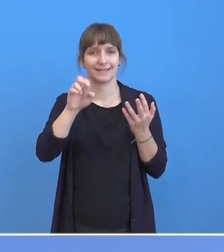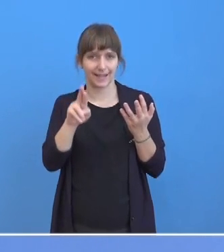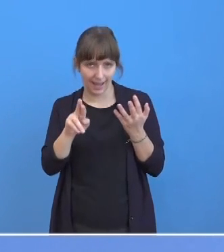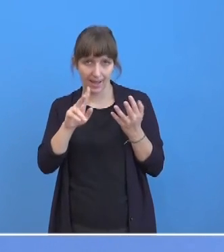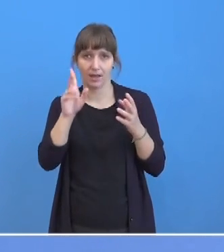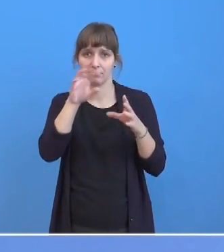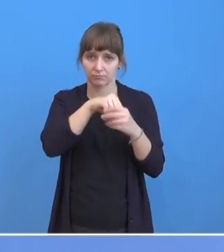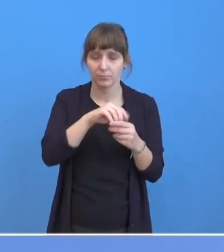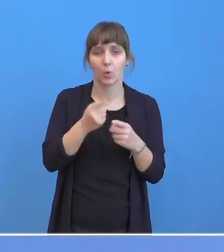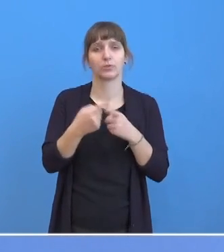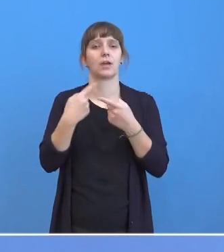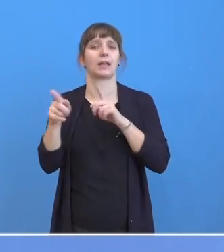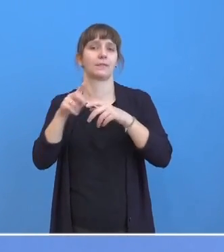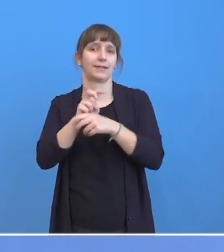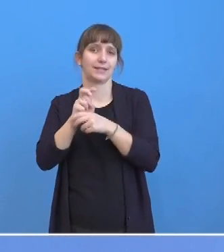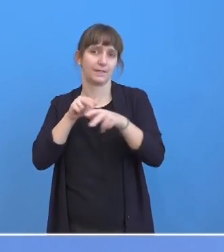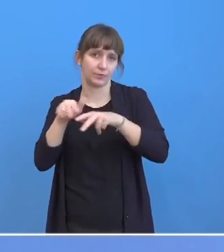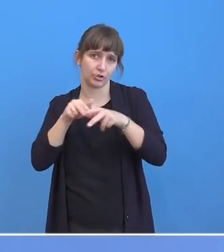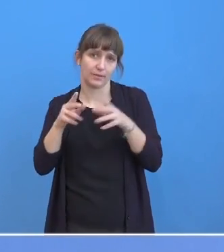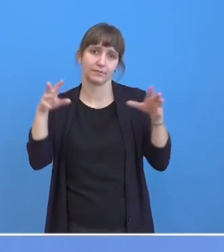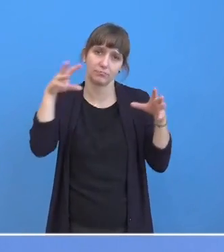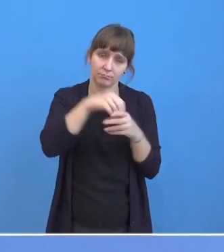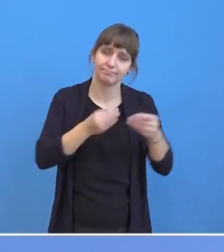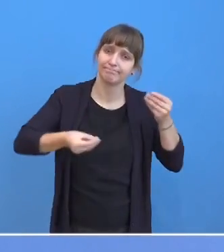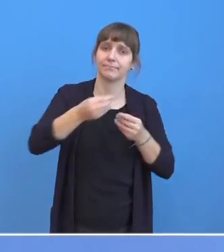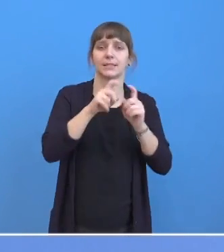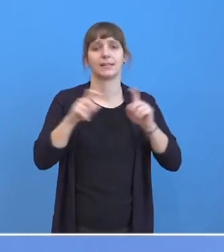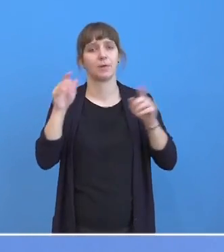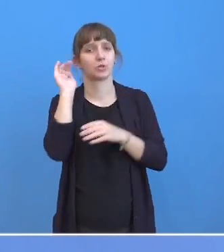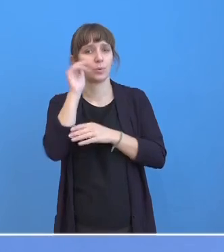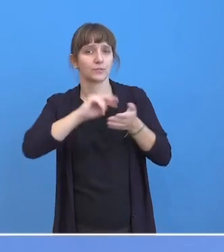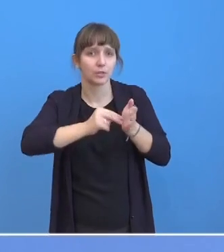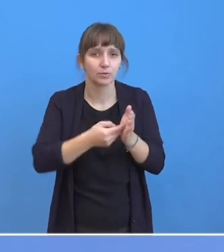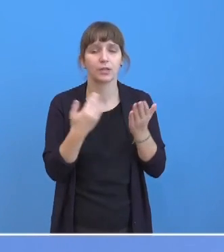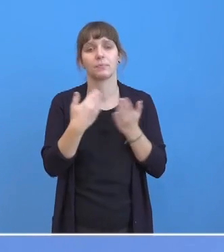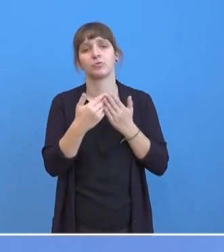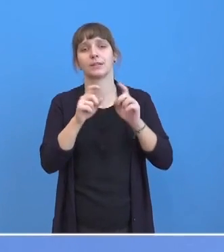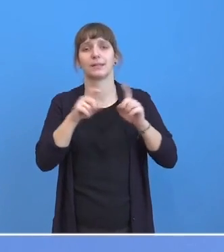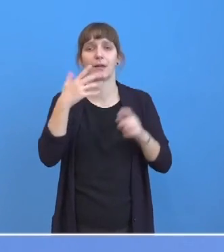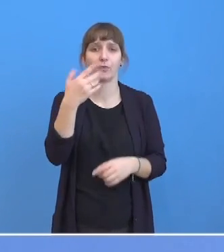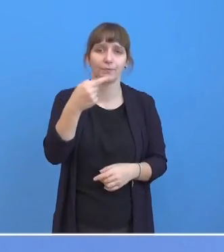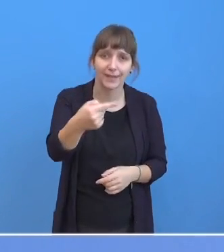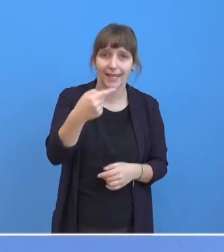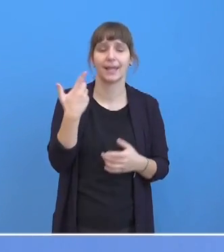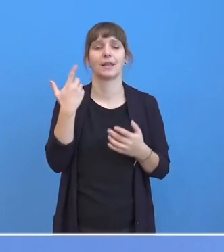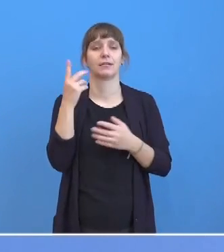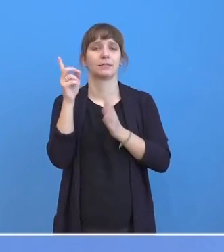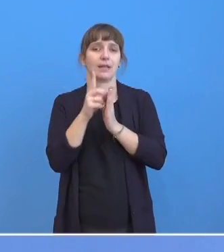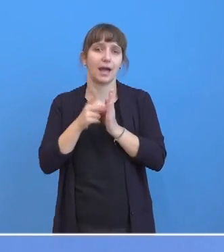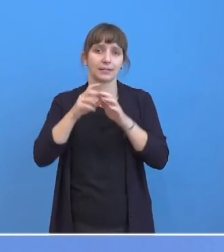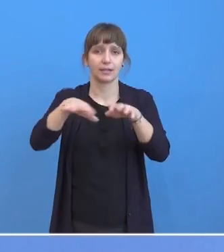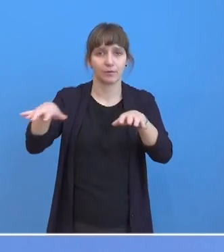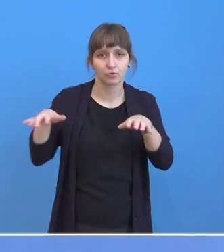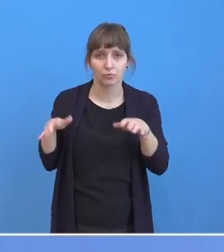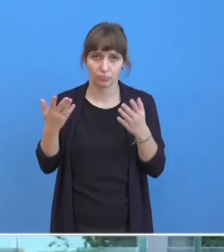Zukunftstechnologien austauschen. Im Vordergrund stehen da Themen wie Wasserstoff und 5G, also Dateninfrastrukturen